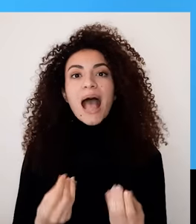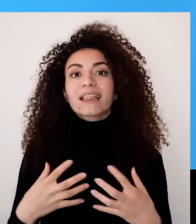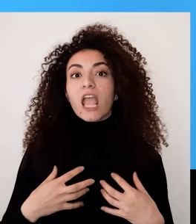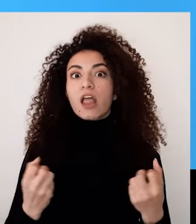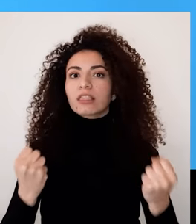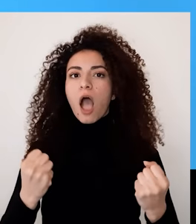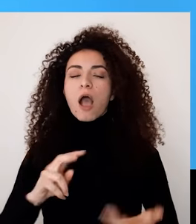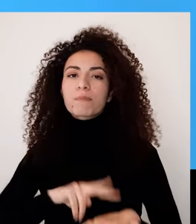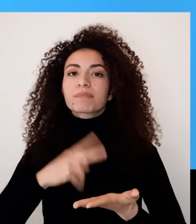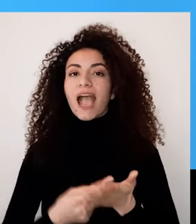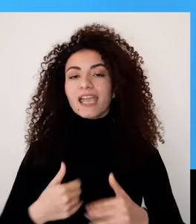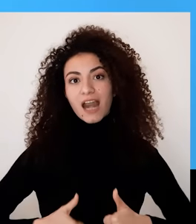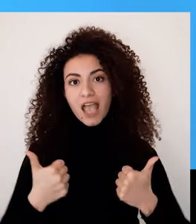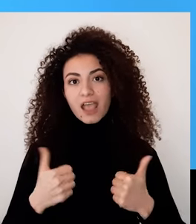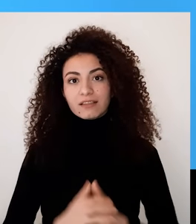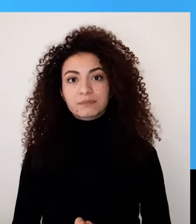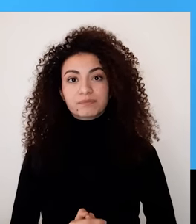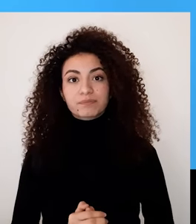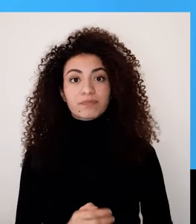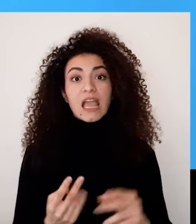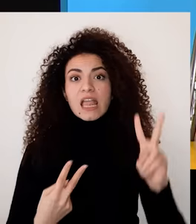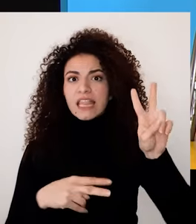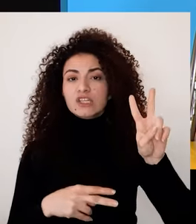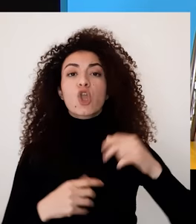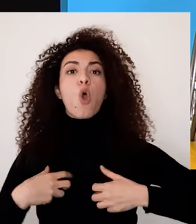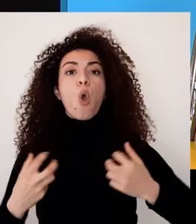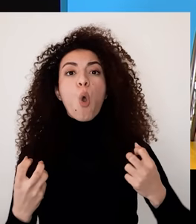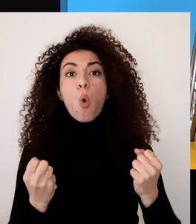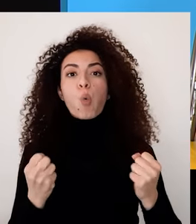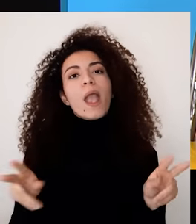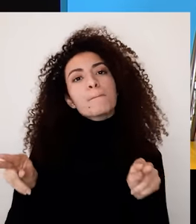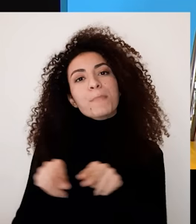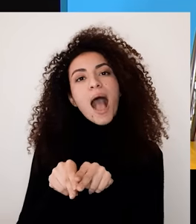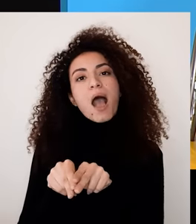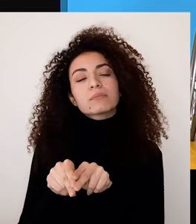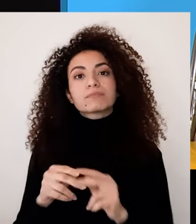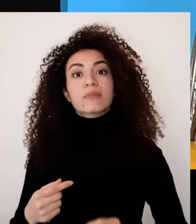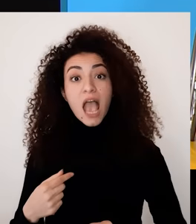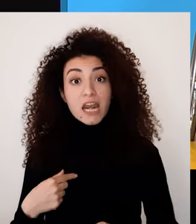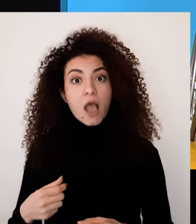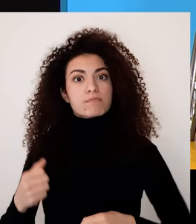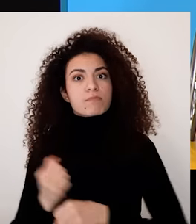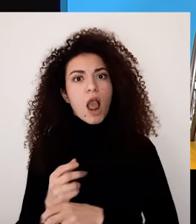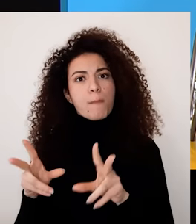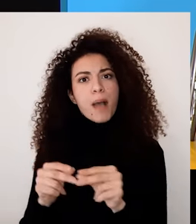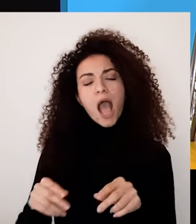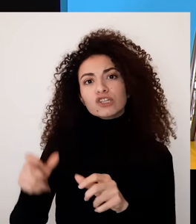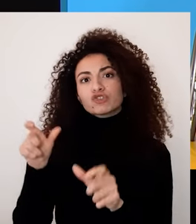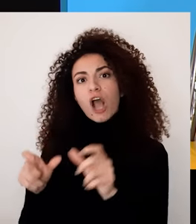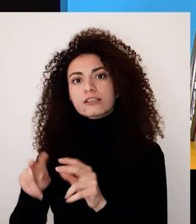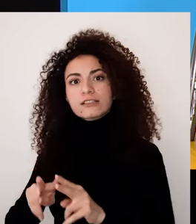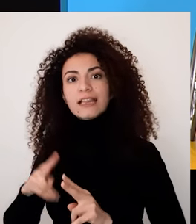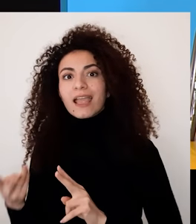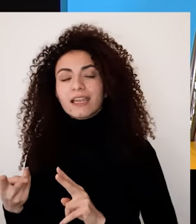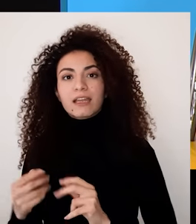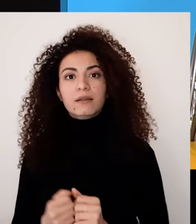القوة الداخلية يمكن إيجاد الطاقة لتغيير حياتك أما النوع الثاني هو القوة مع تولد القوة مع عند اجتماع شخصين